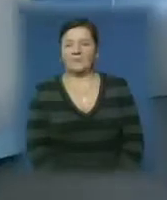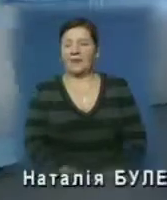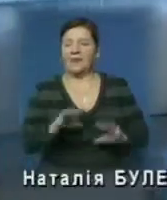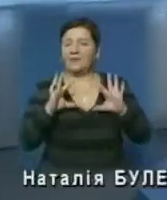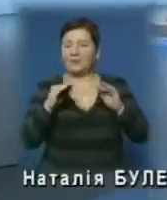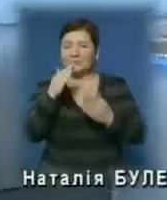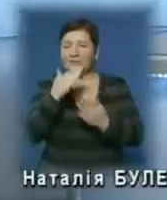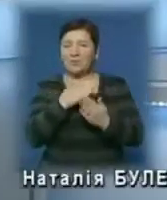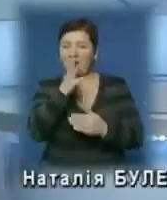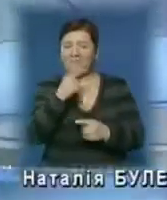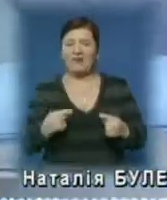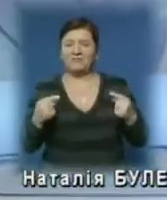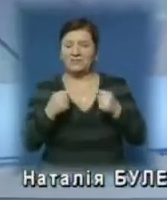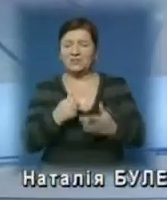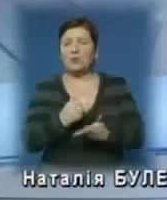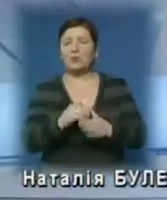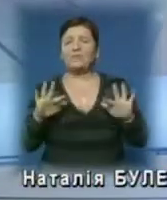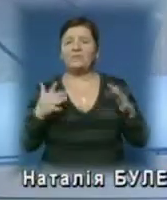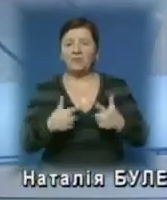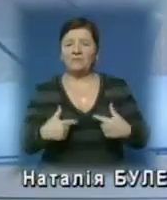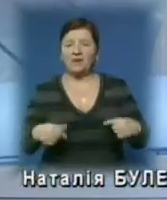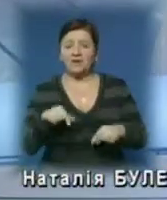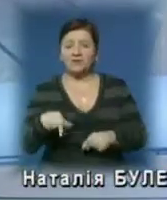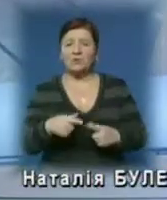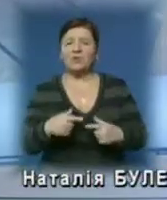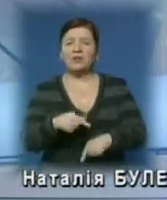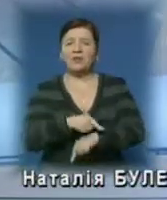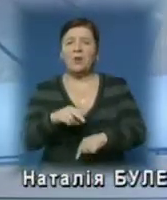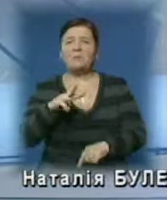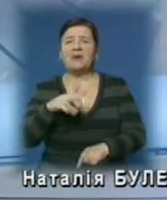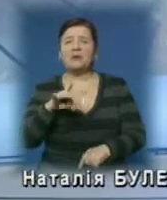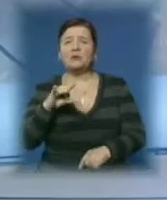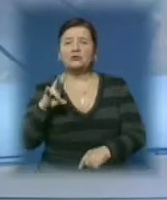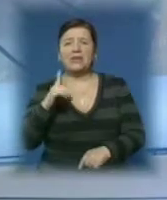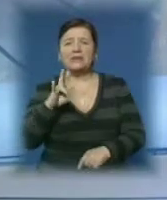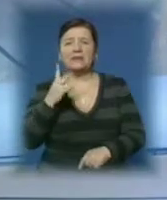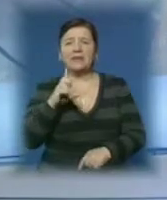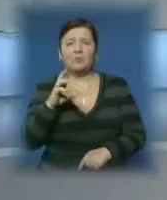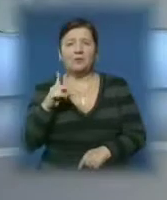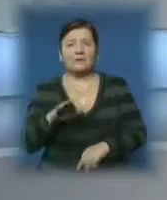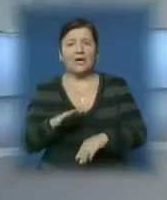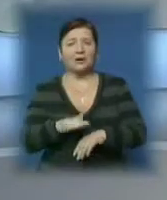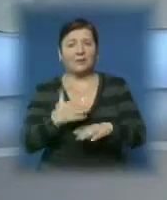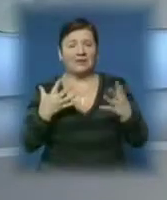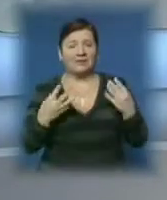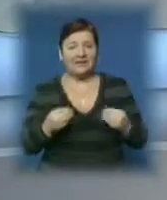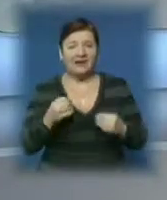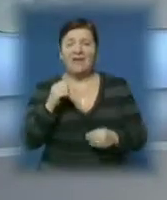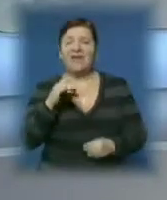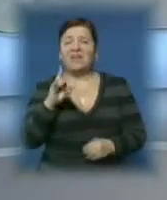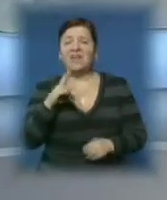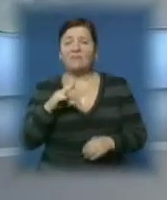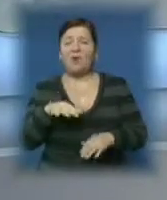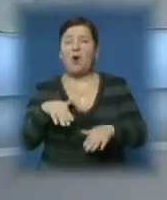Інформаційна програма «Вчас» на проголовні події краю на цю годину. студії Мар'яна Лошак, Наталія Болеца. Доброго дня. Євромайдан в